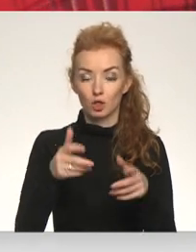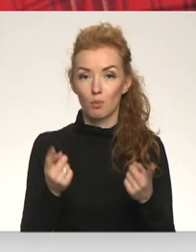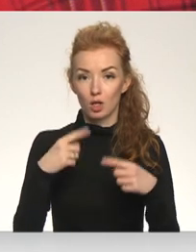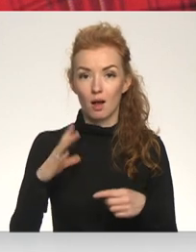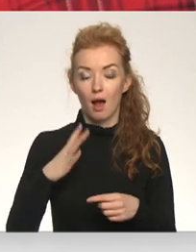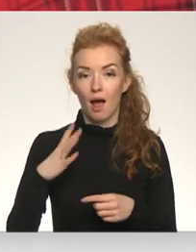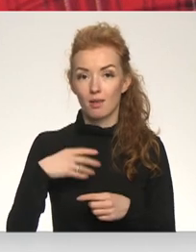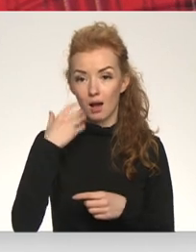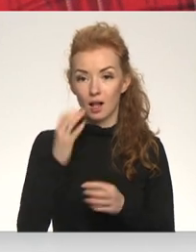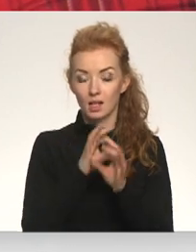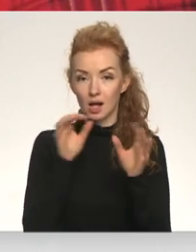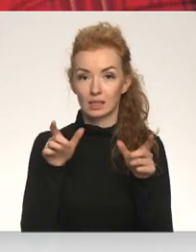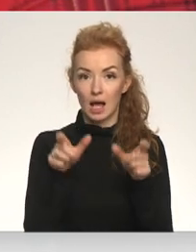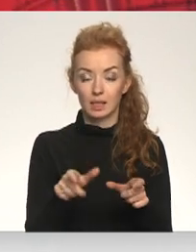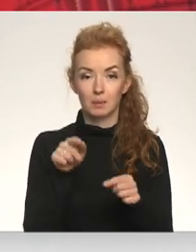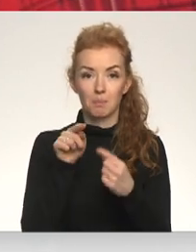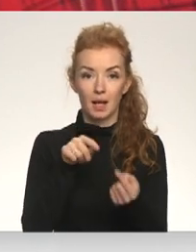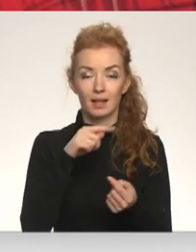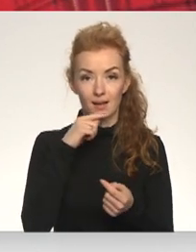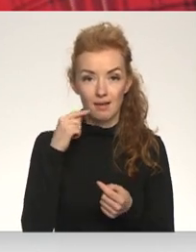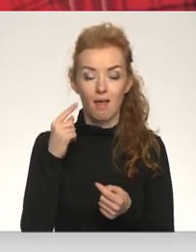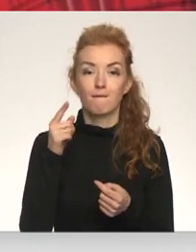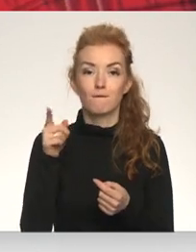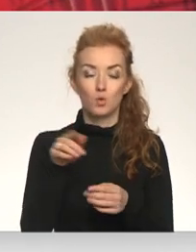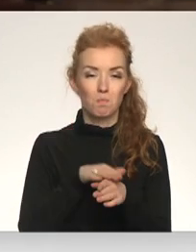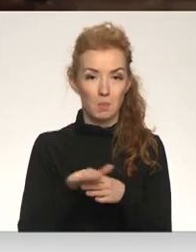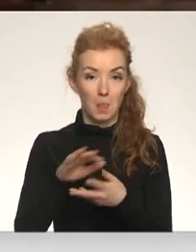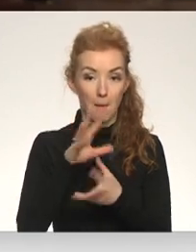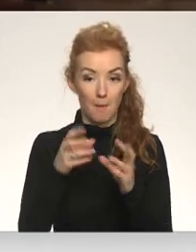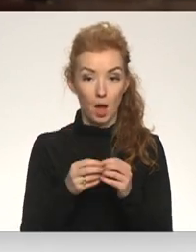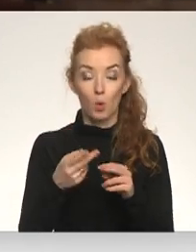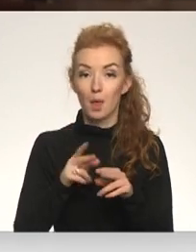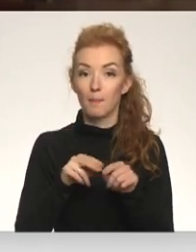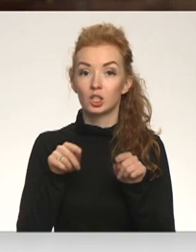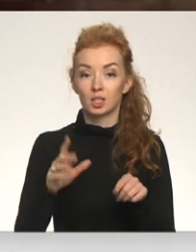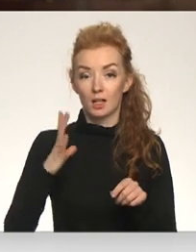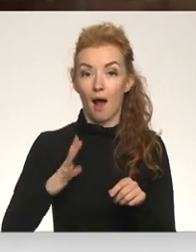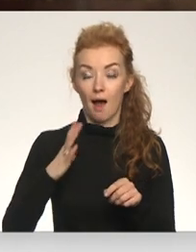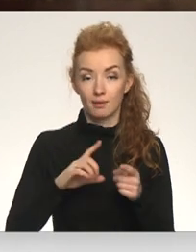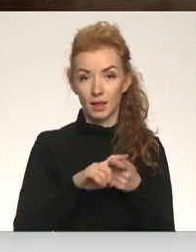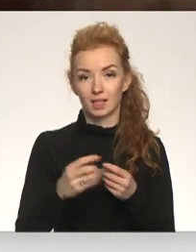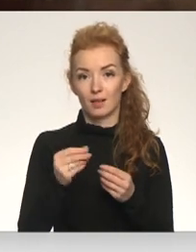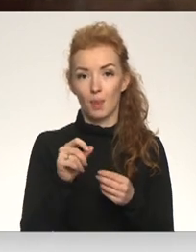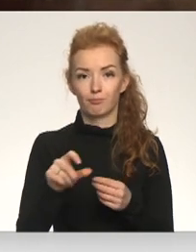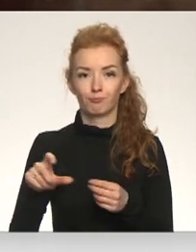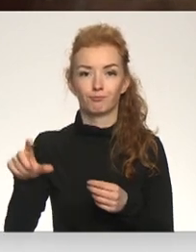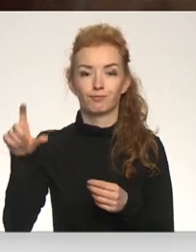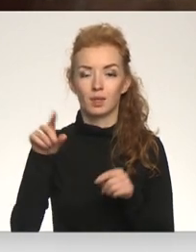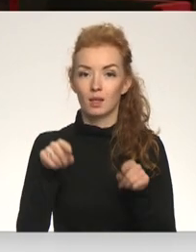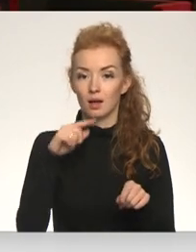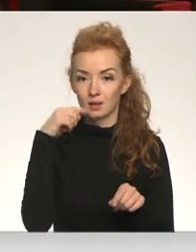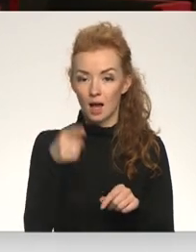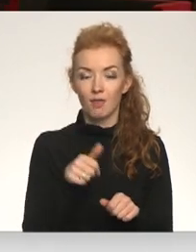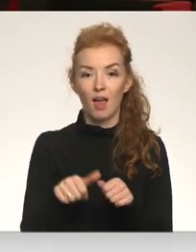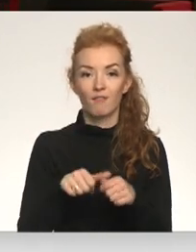Kaida, kad tiks ieviestas sankcijas pret Krievijas energoresursiem pilnā apmērā, un tieši šīs gaidas paaugstina cenes. Tā norāda Latvijas